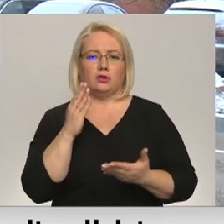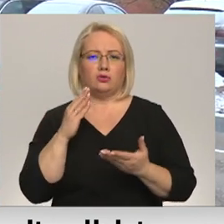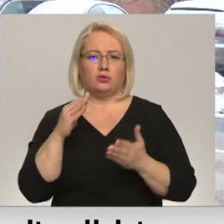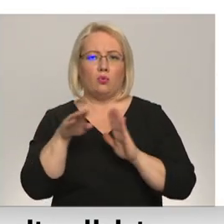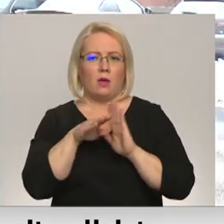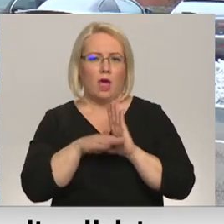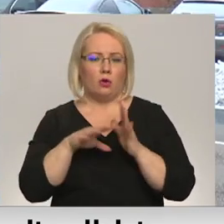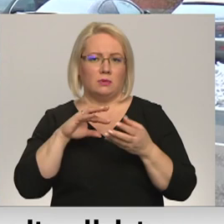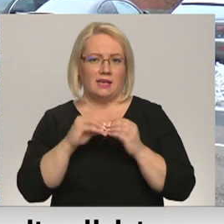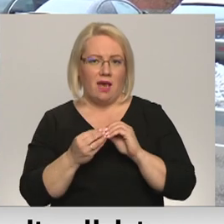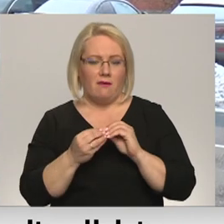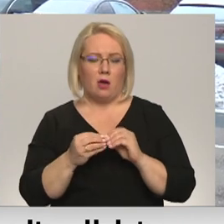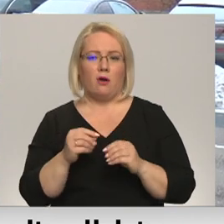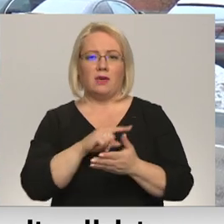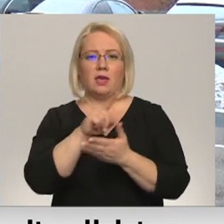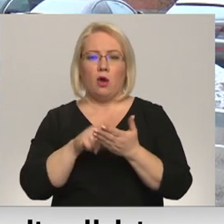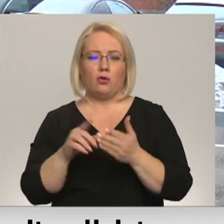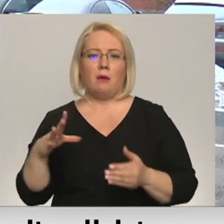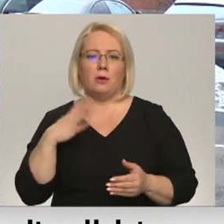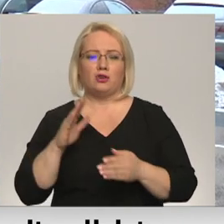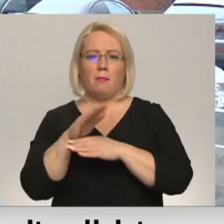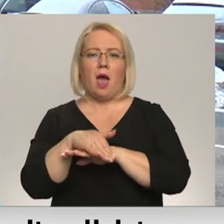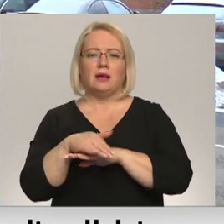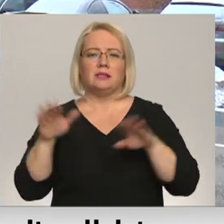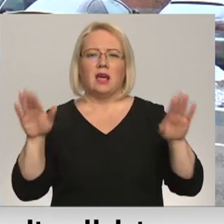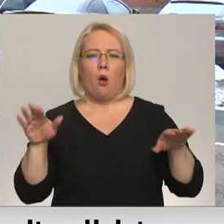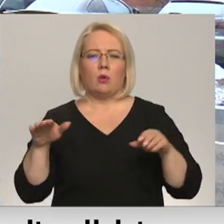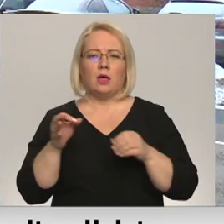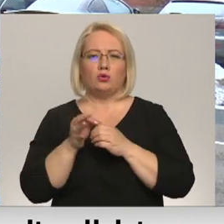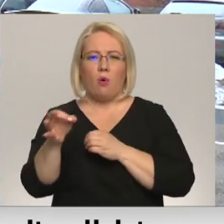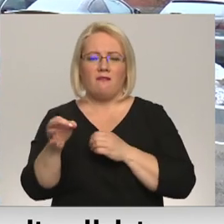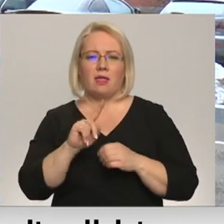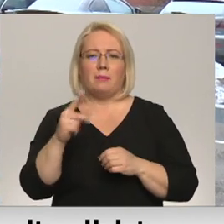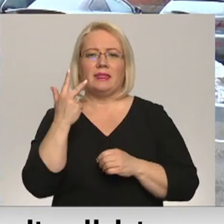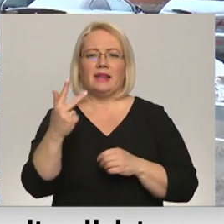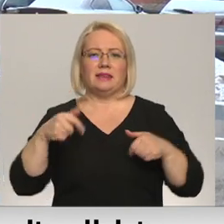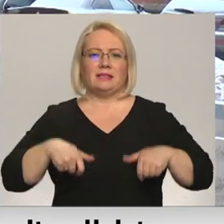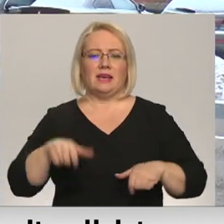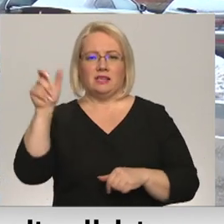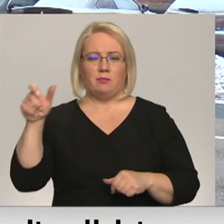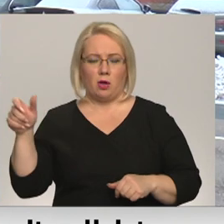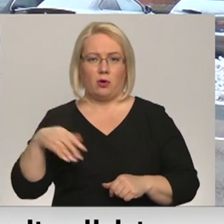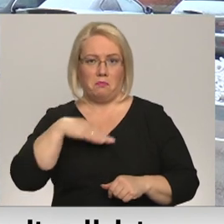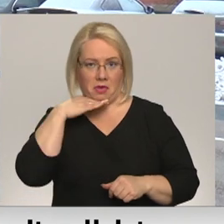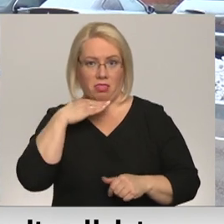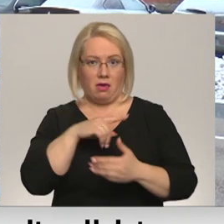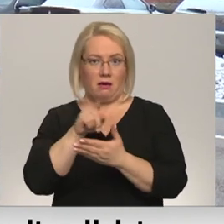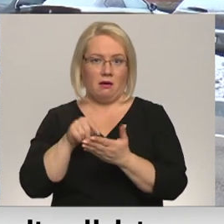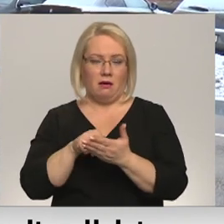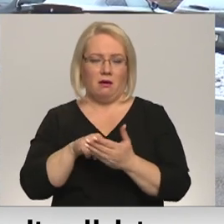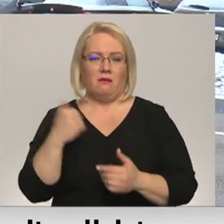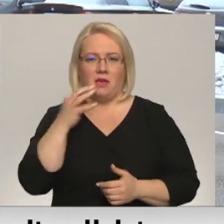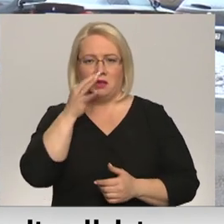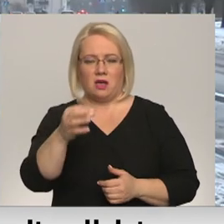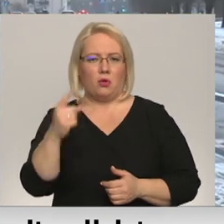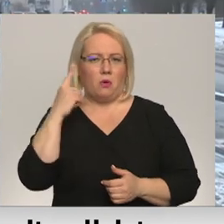ievēro. Bijušajam aizskrauklis novedam ir atvēlēti trīs inspektori. Pietiek jūs, prāti? Es domāju, ka